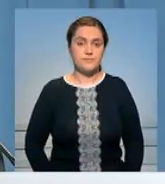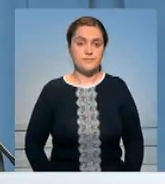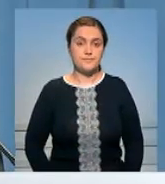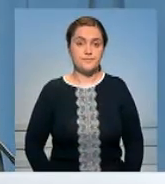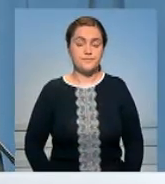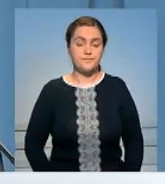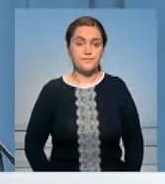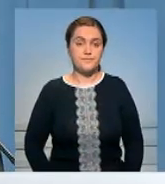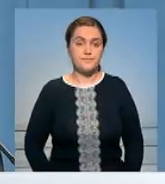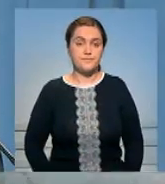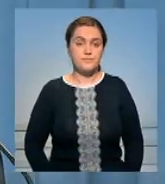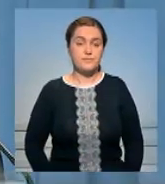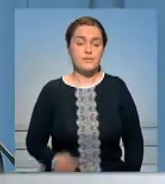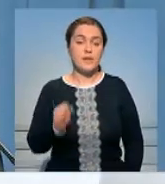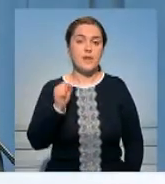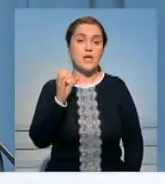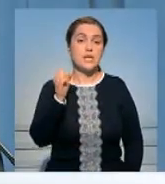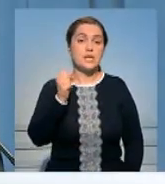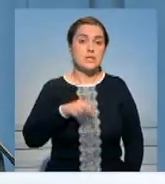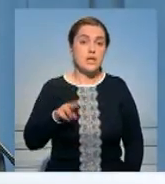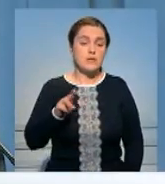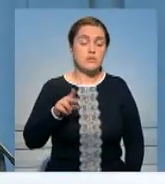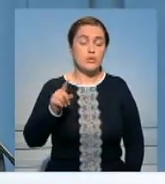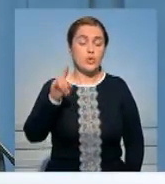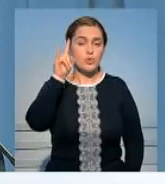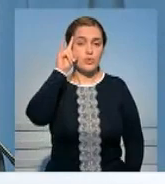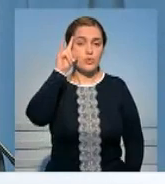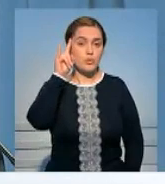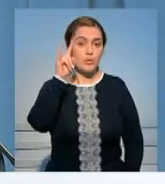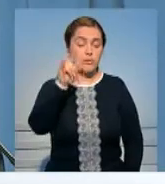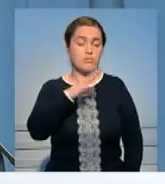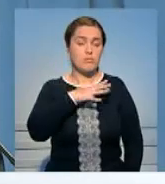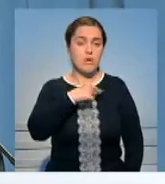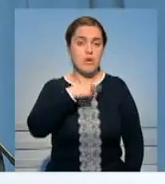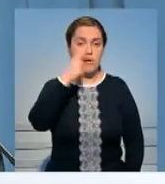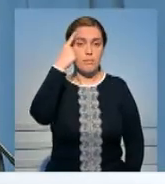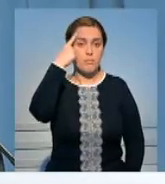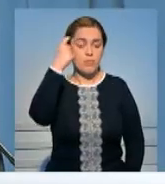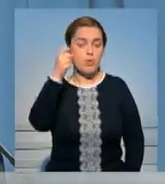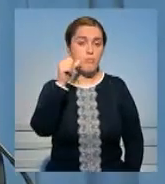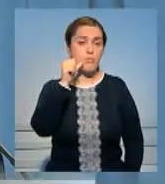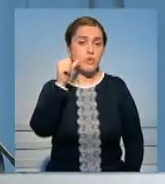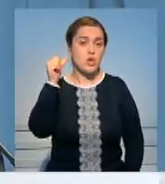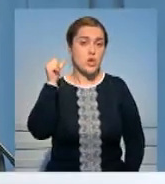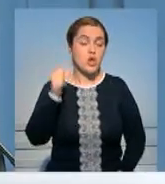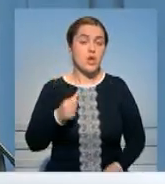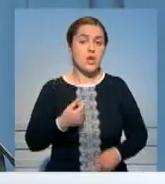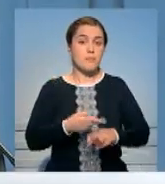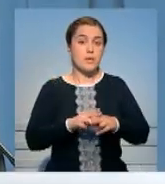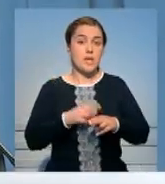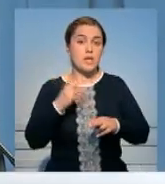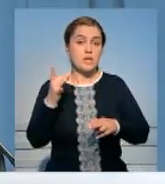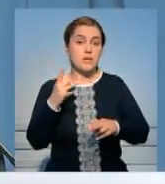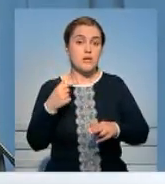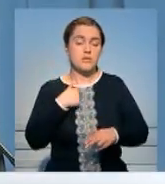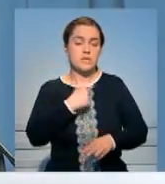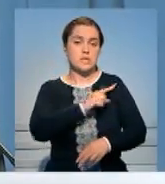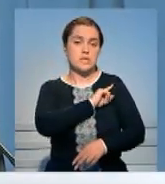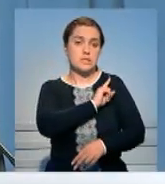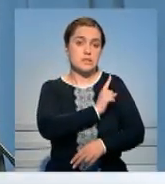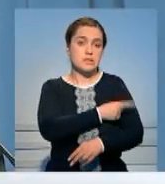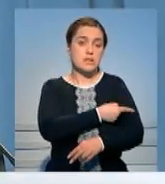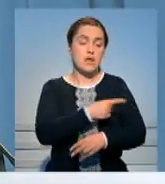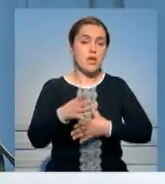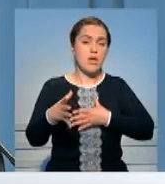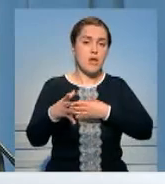Очевидно, что режим Асада не внял предупреждениям, полученным в прошлом году. На этот раз наши союзники и мы стали сильнее. Вместе